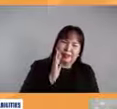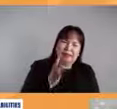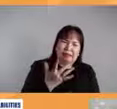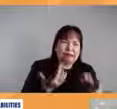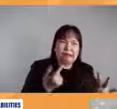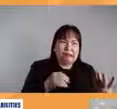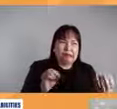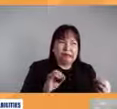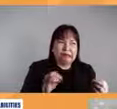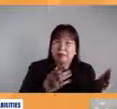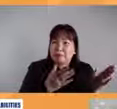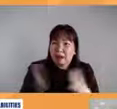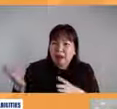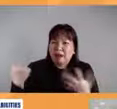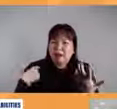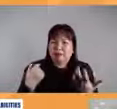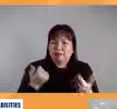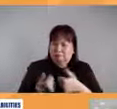walang strategic direction